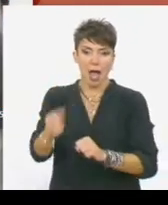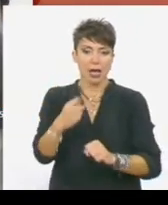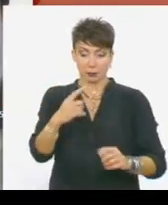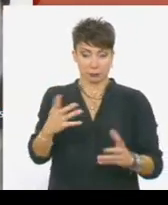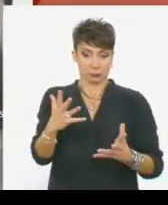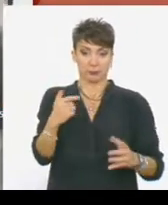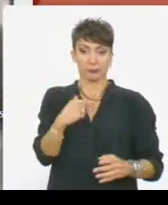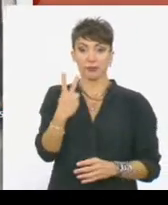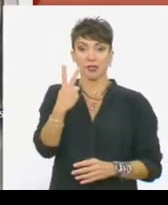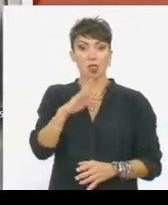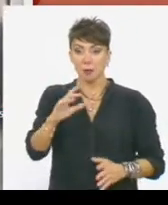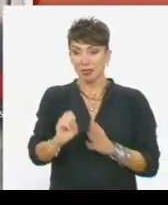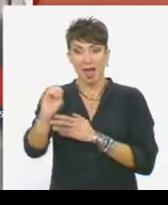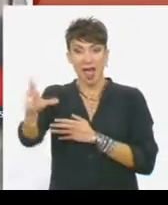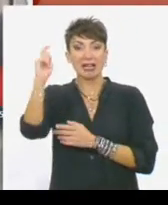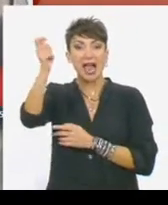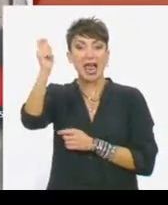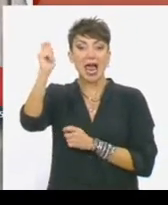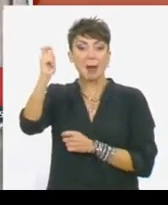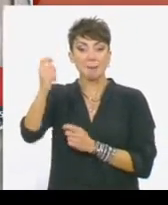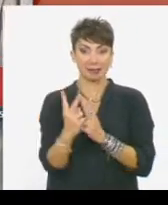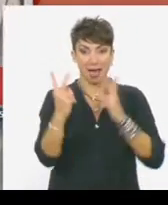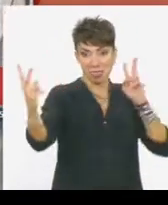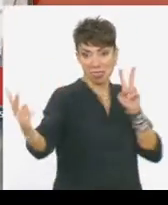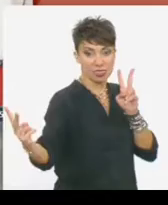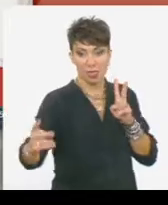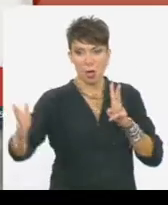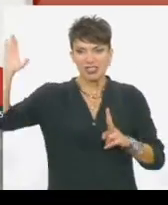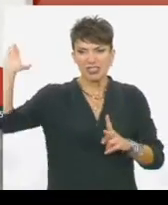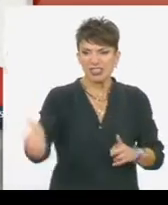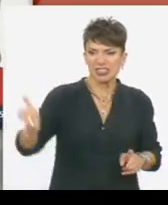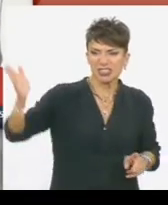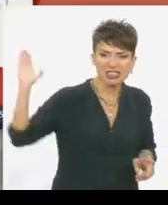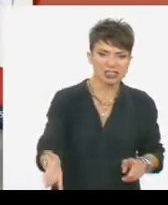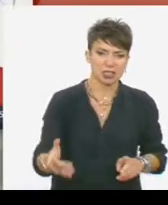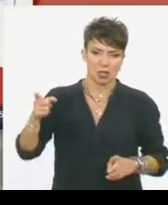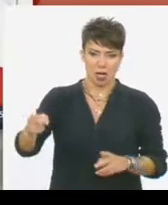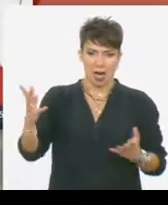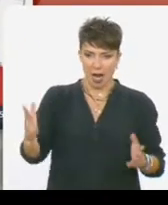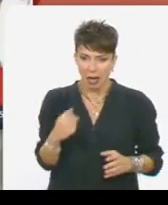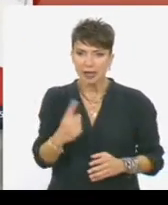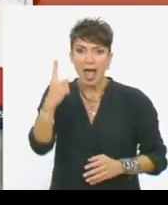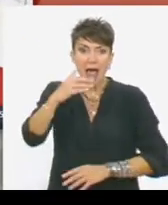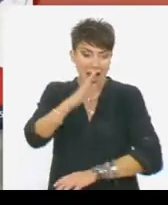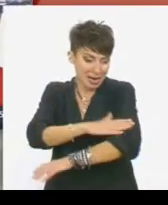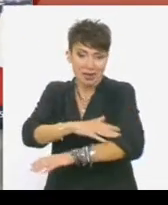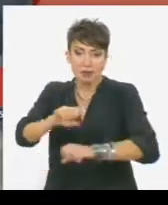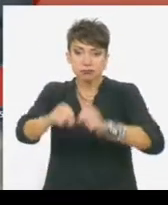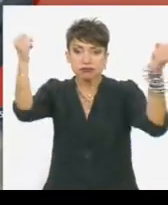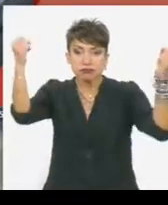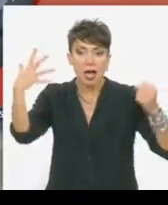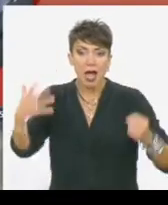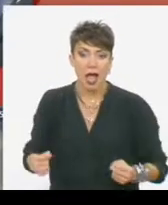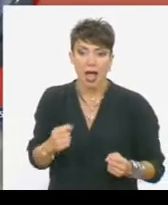Τα δύο τα στείλαν στην καλαμάτα, στη δομή της καλαμάτας και τα πλακώσανε στο ξύλο. Το ένα τους πάσανε το χεράκι του.